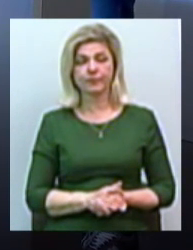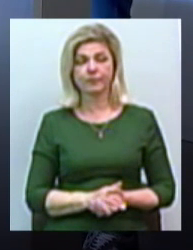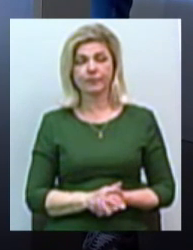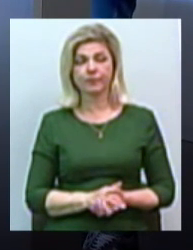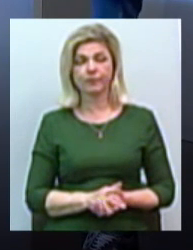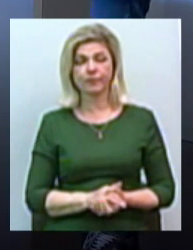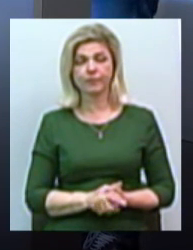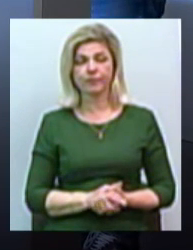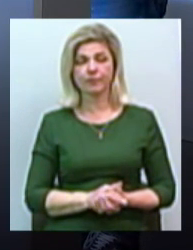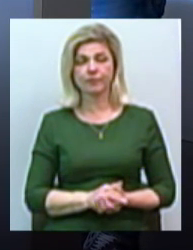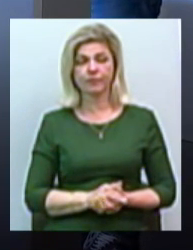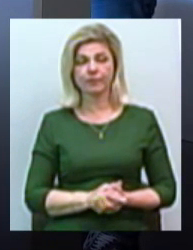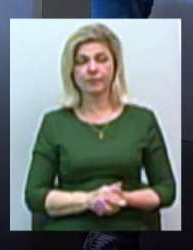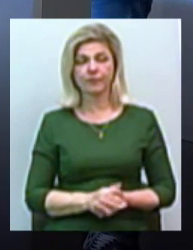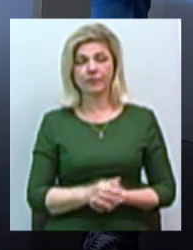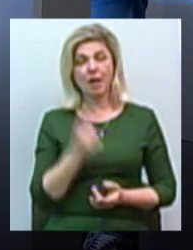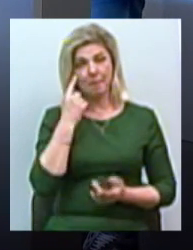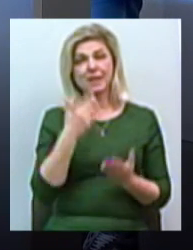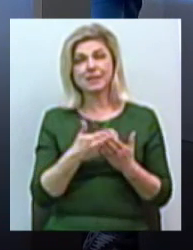представься, Ніколаєв такий через 10 років.